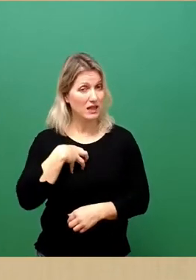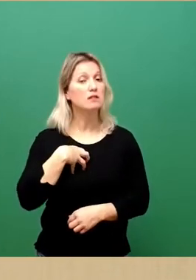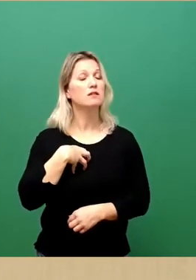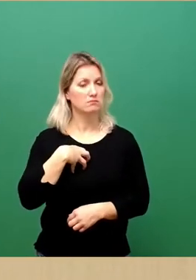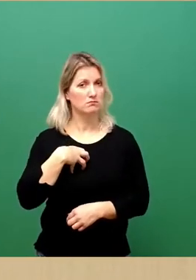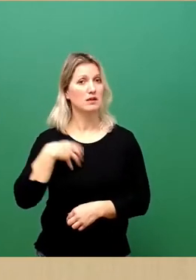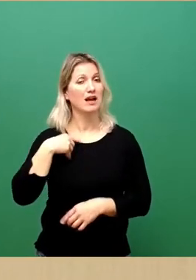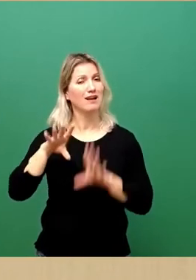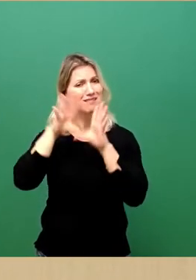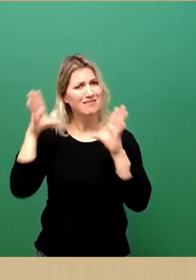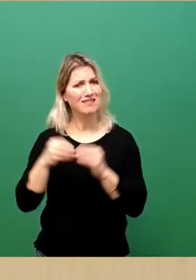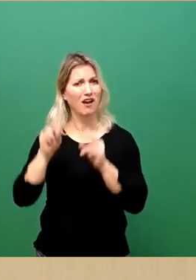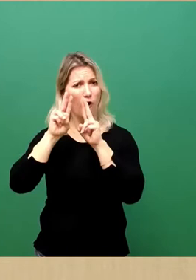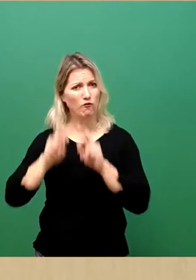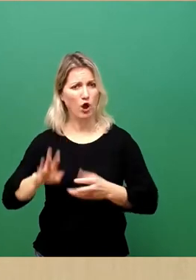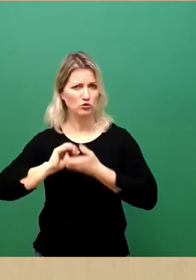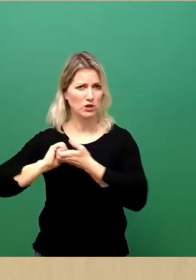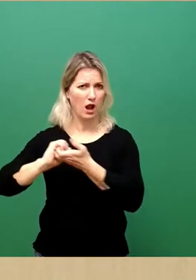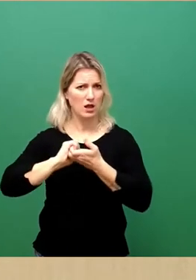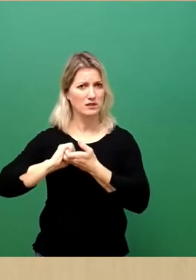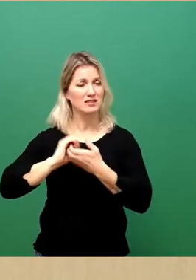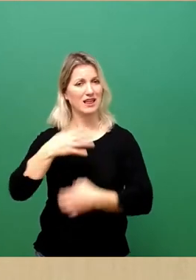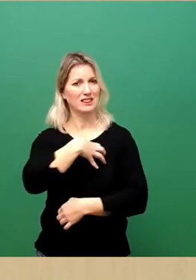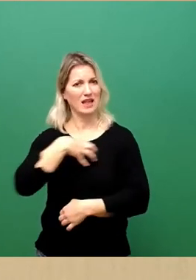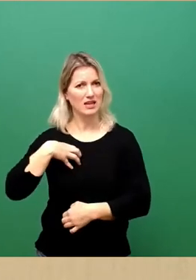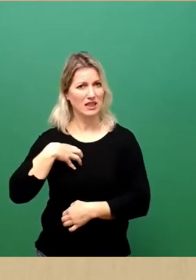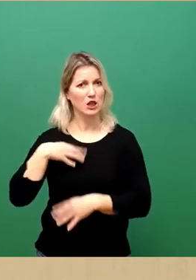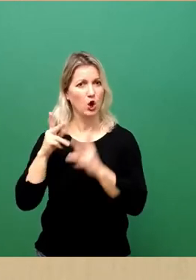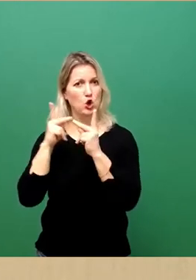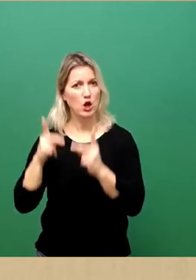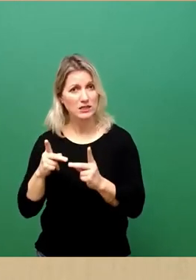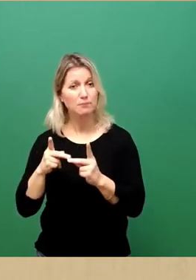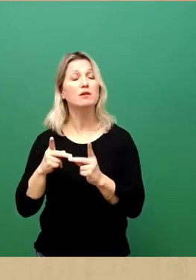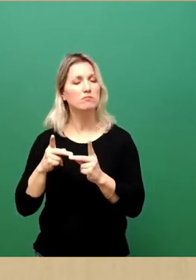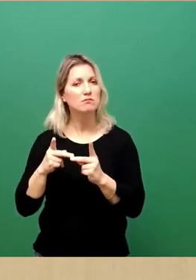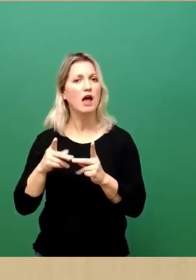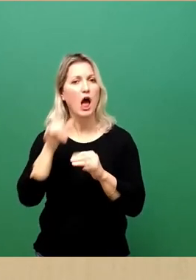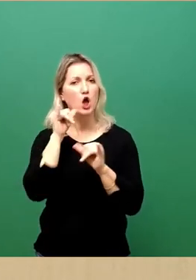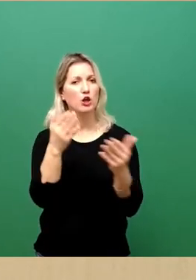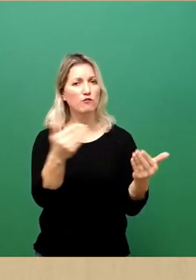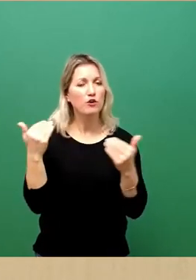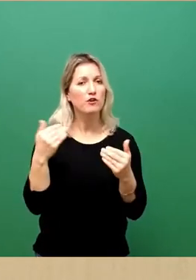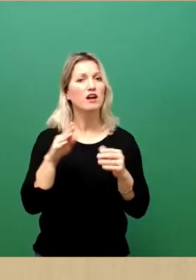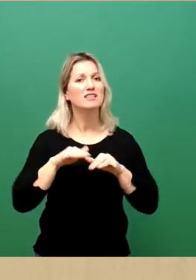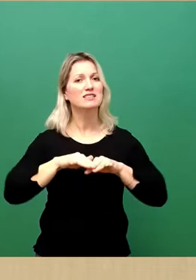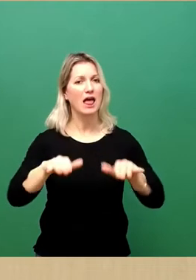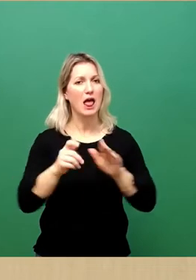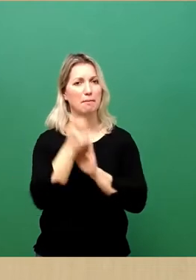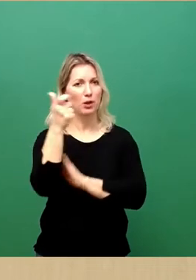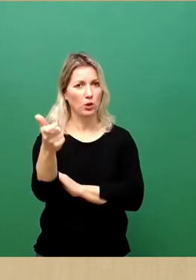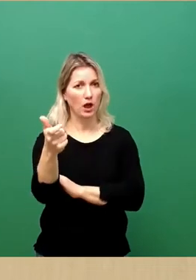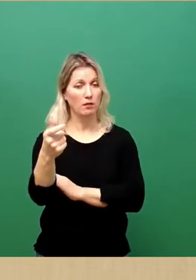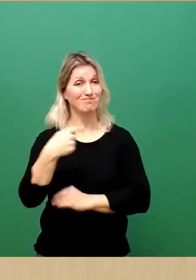Forschungsallianz Dresden Concept den Aufruf der Seebrücke. Als größte Arbeitgeberin dieser Stadt ist sie